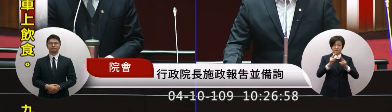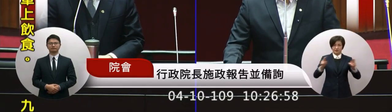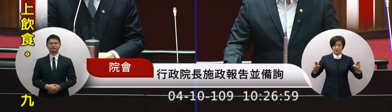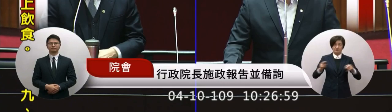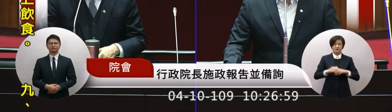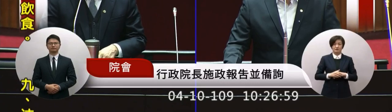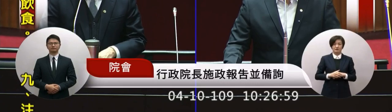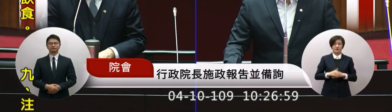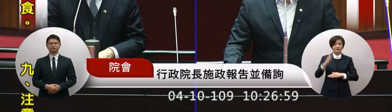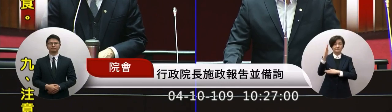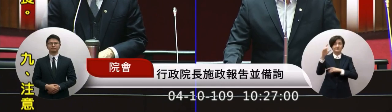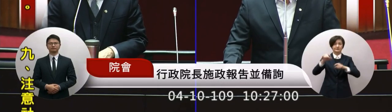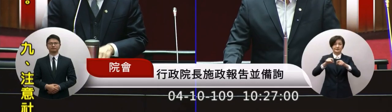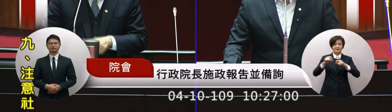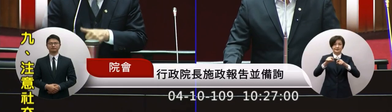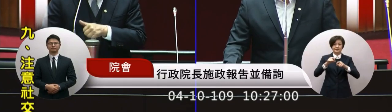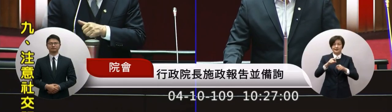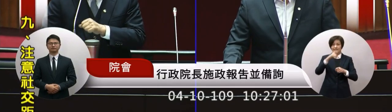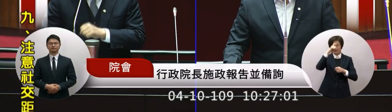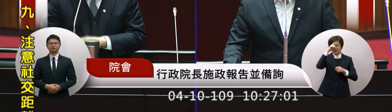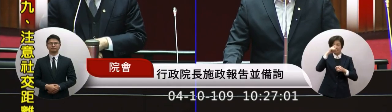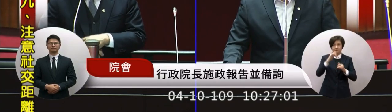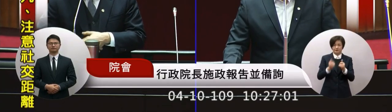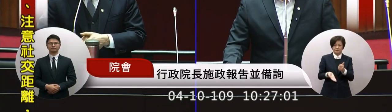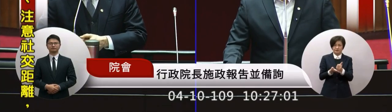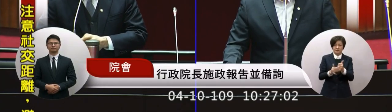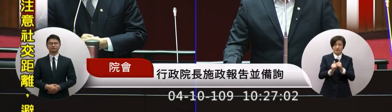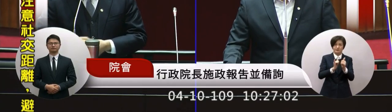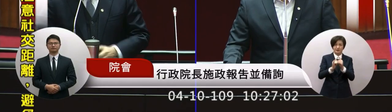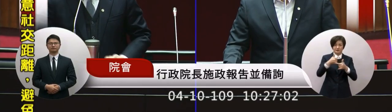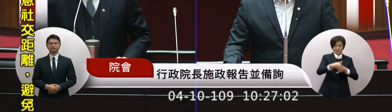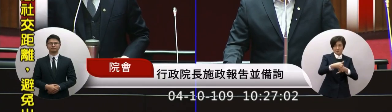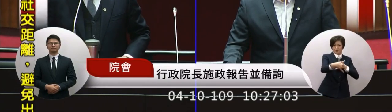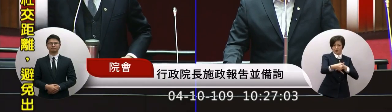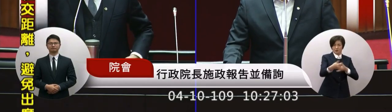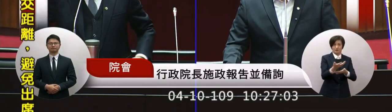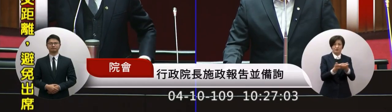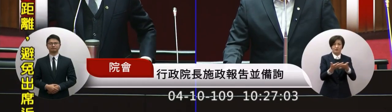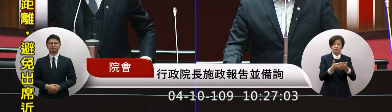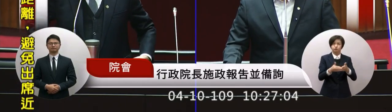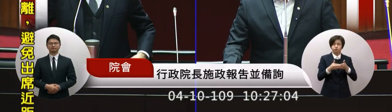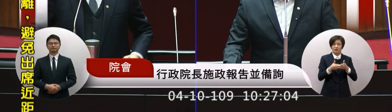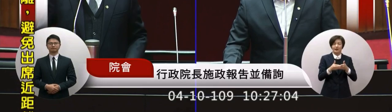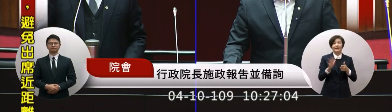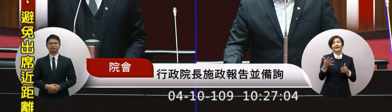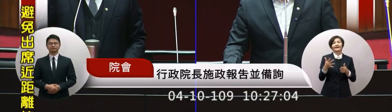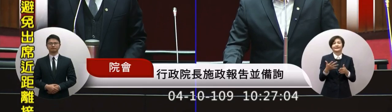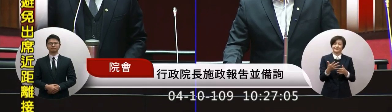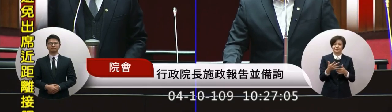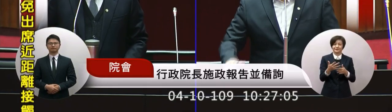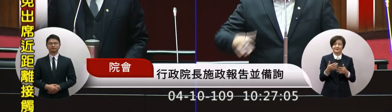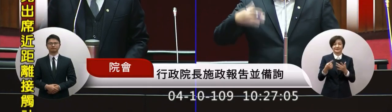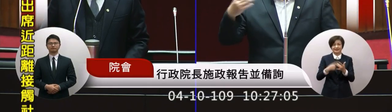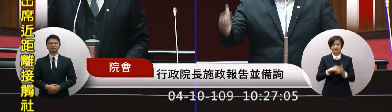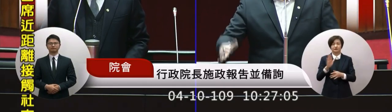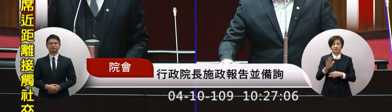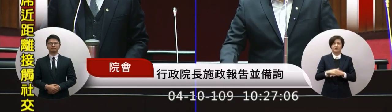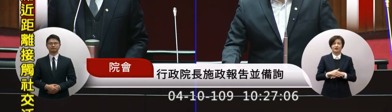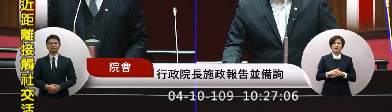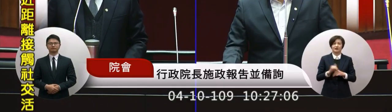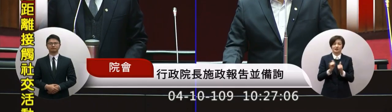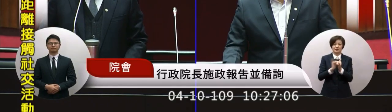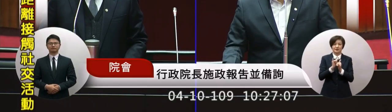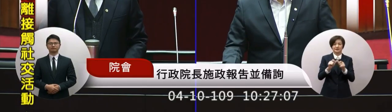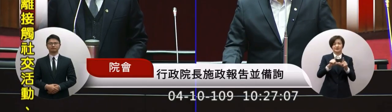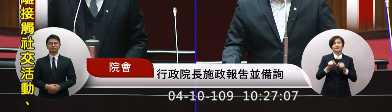我們的政策就是要社交距離這個政策顯然是破功民眾根本沒有辦法去維持